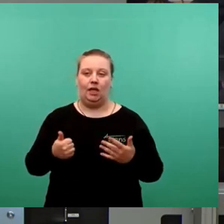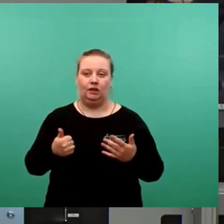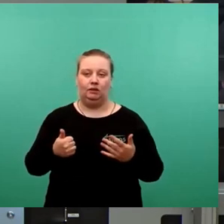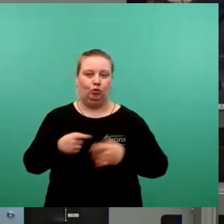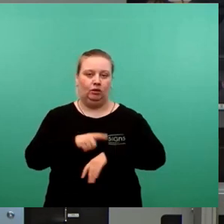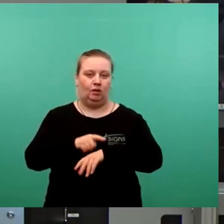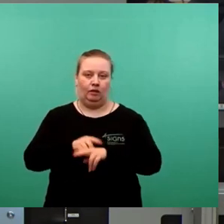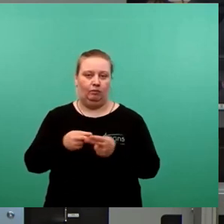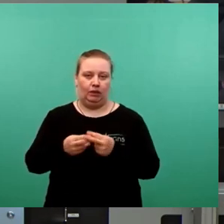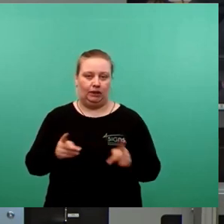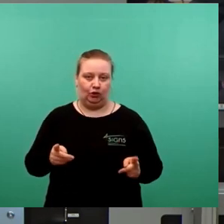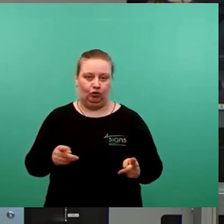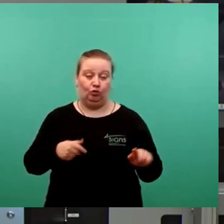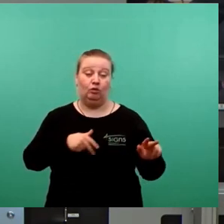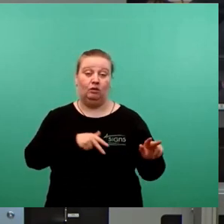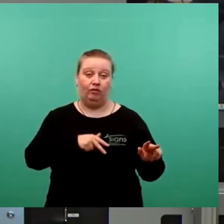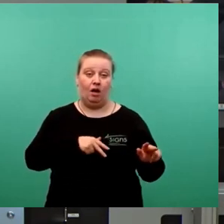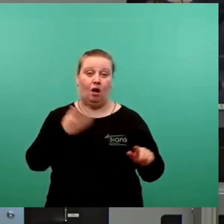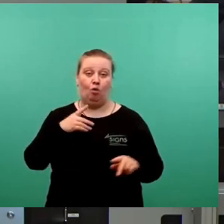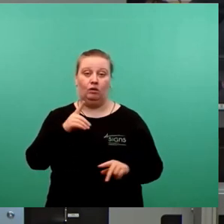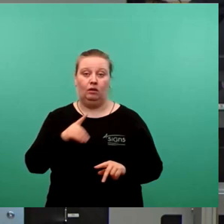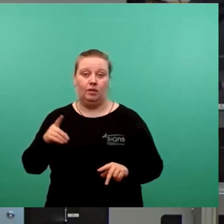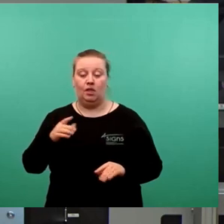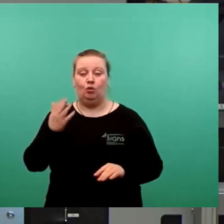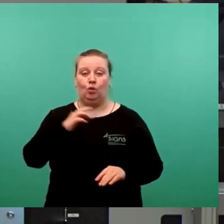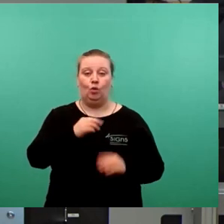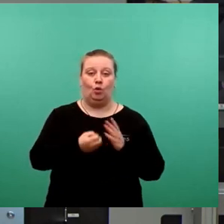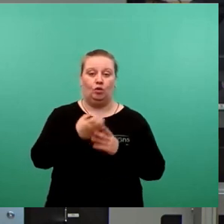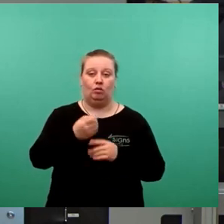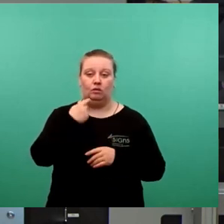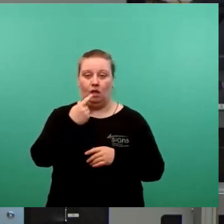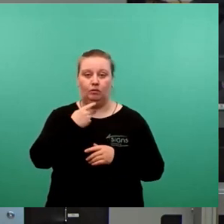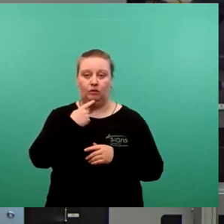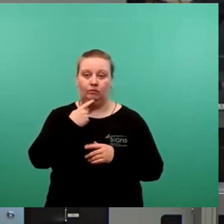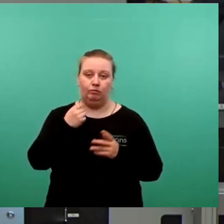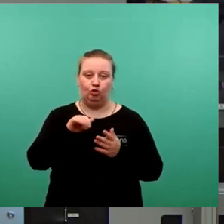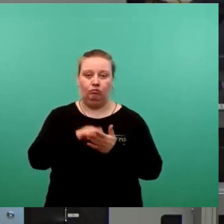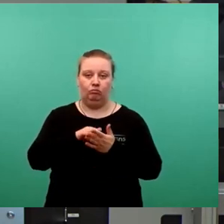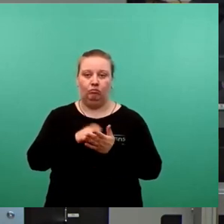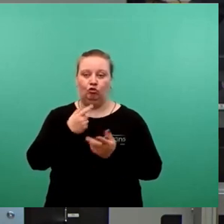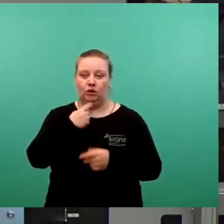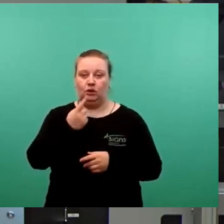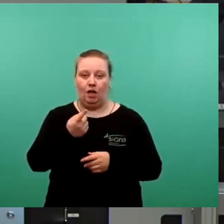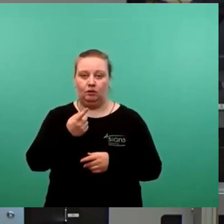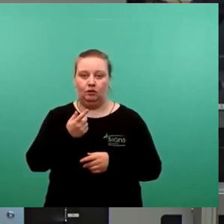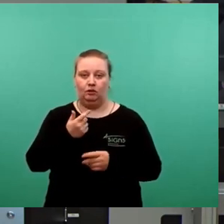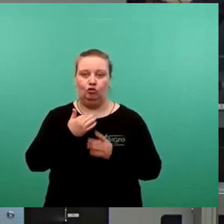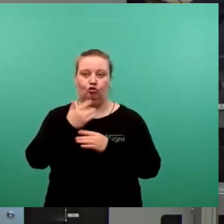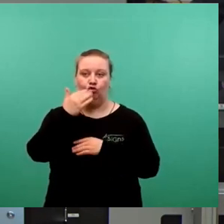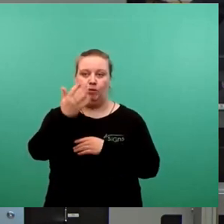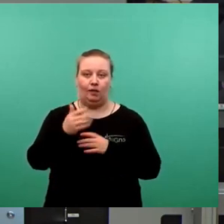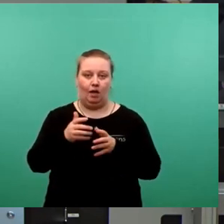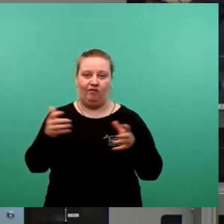gefallen, und selbst Demisier und Röstl haben in ihrem Papier etwas verdruckst. Es wurde heute schon gesagt, eine spätere Erweiterung nicht